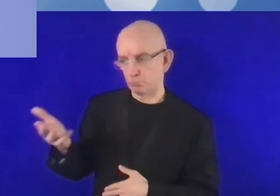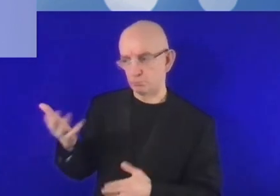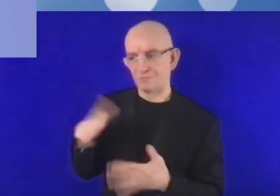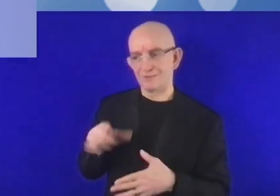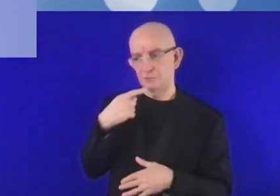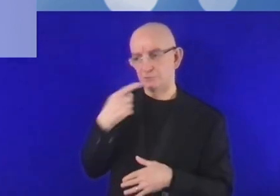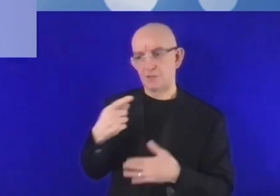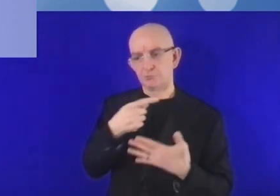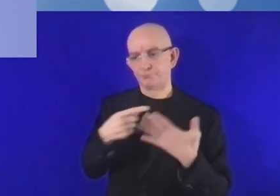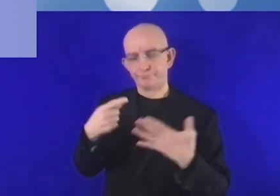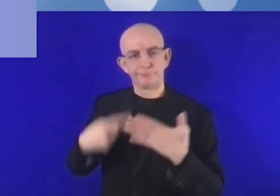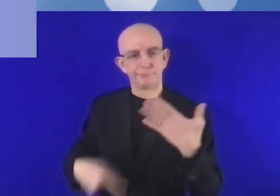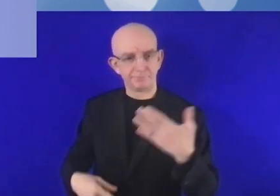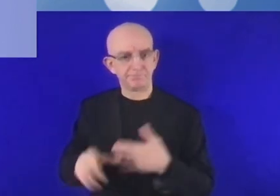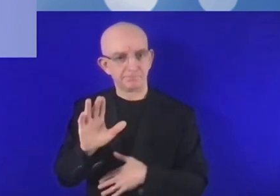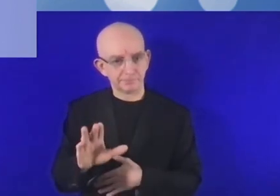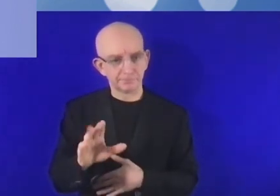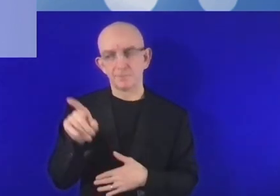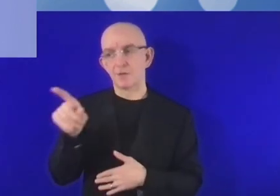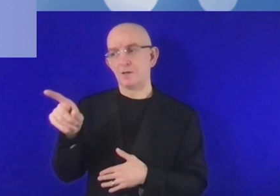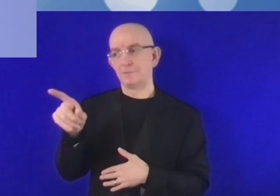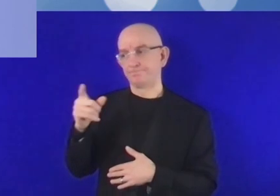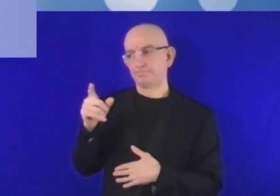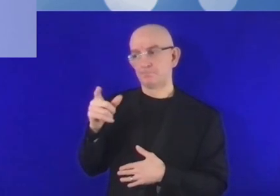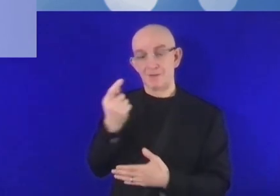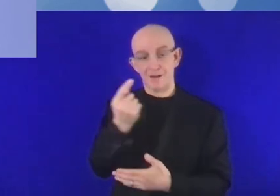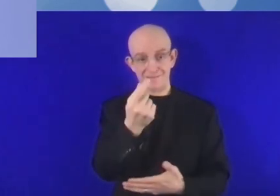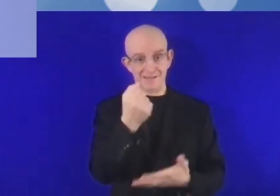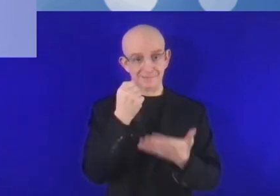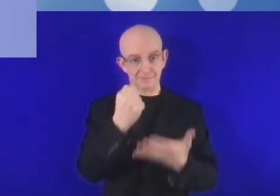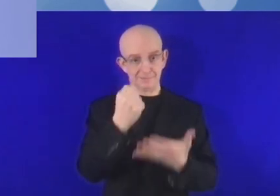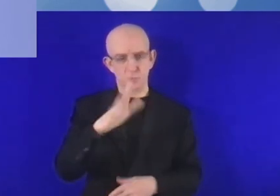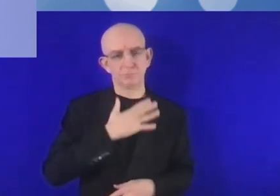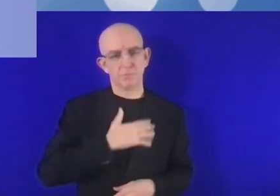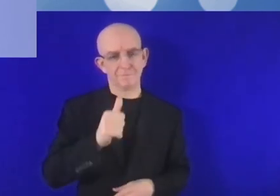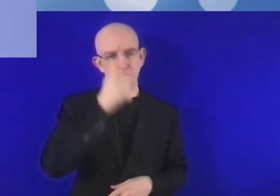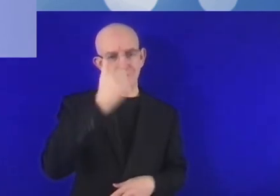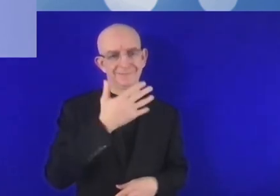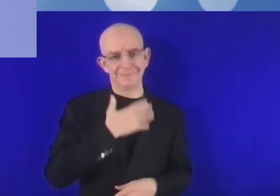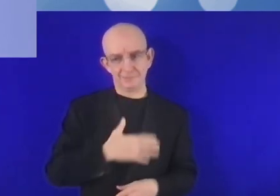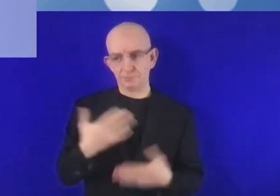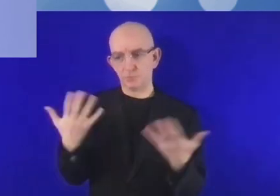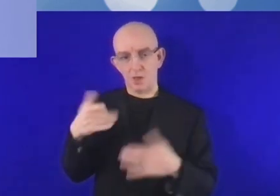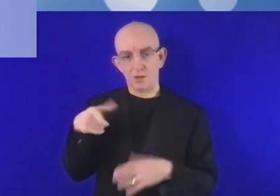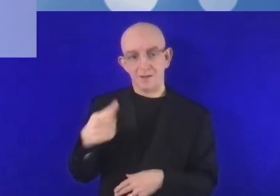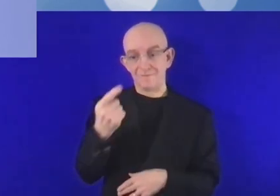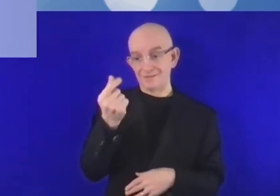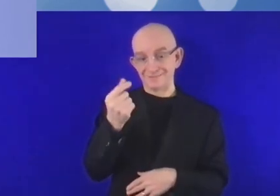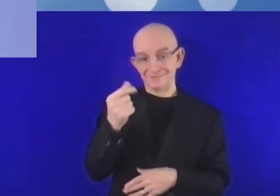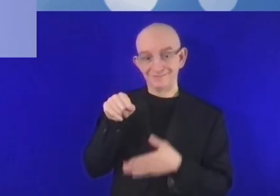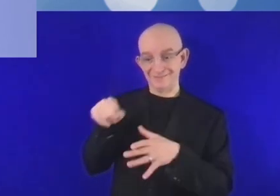Commencez là où la ministre s'est arrêtée, en fait, puisque vous avez terminé par le financement. Je vais commencer par là. Et je vais commencer